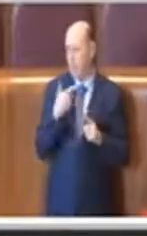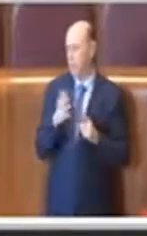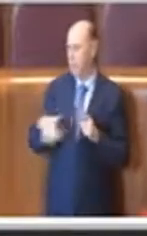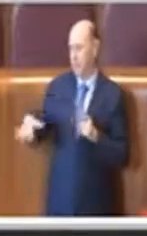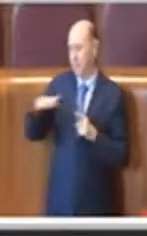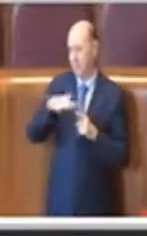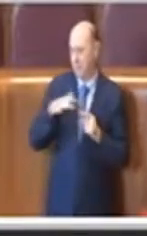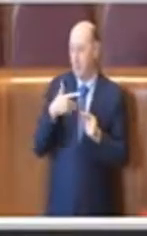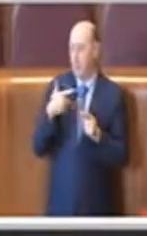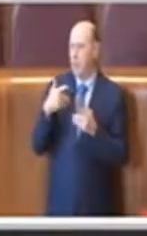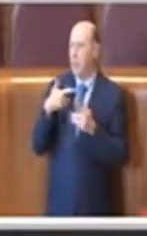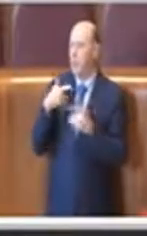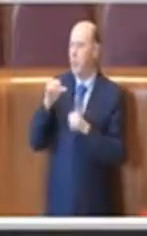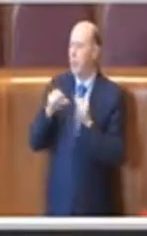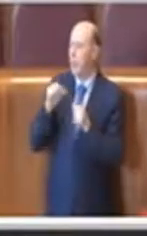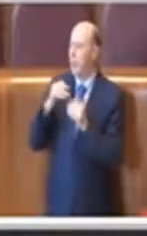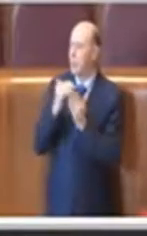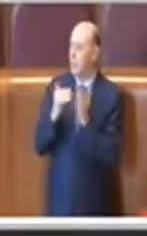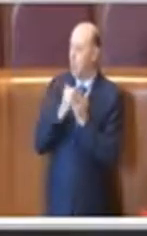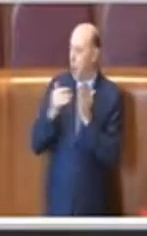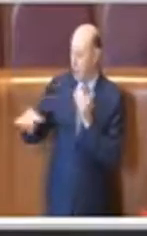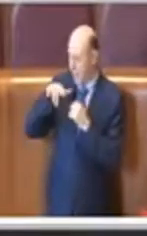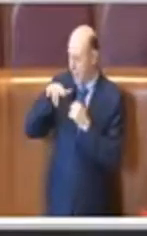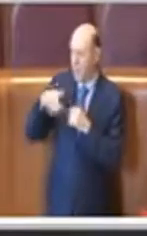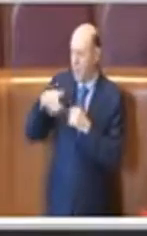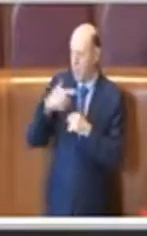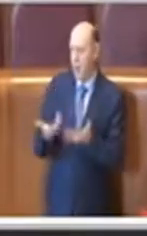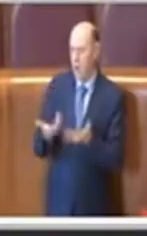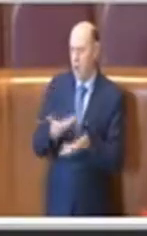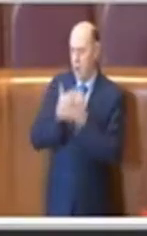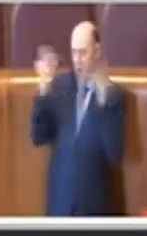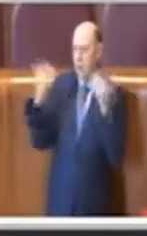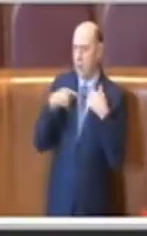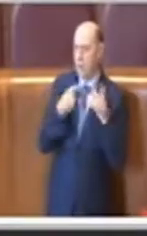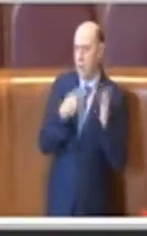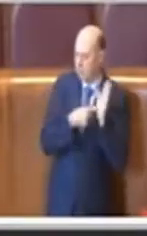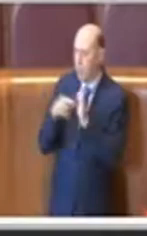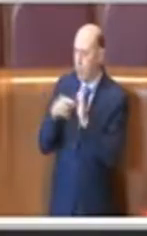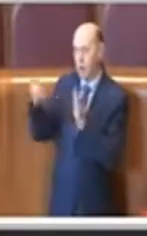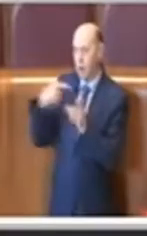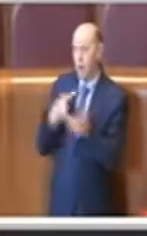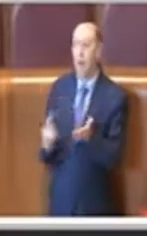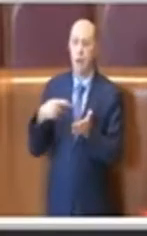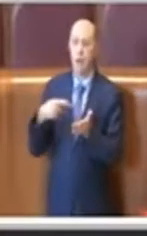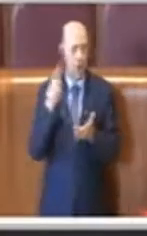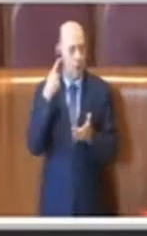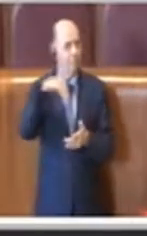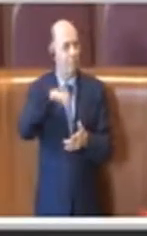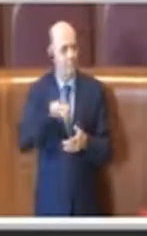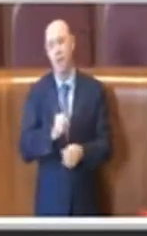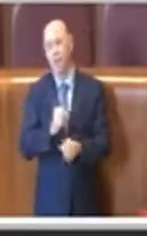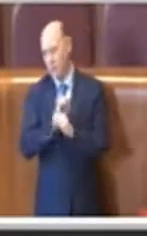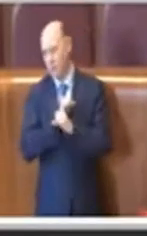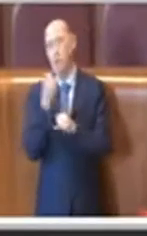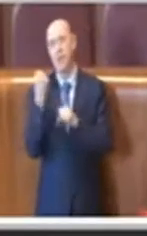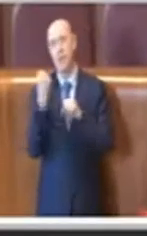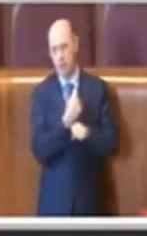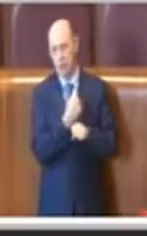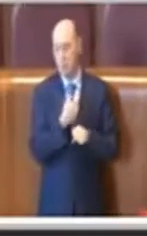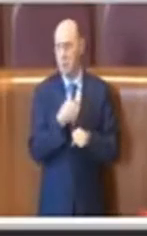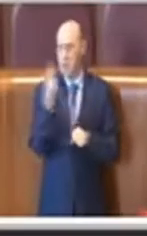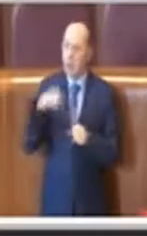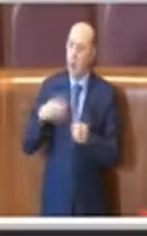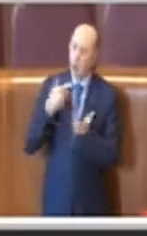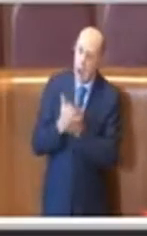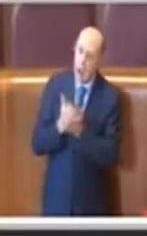zona che finalmente grazie a questa nostra azione mi hanno detto di aver recuperato la fiducia nelle istituzioni perché per tanti tanti